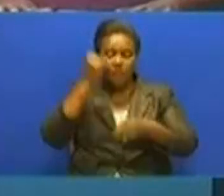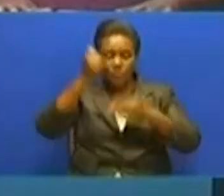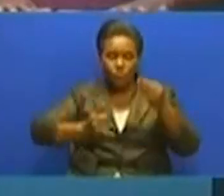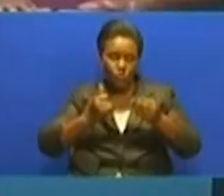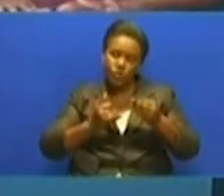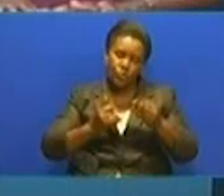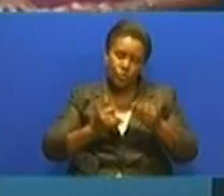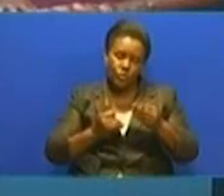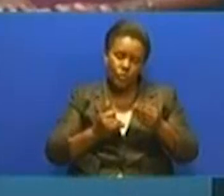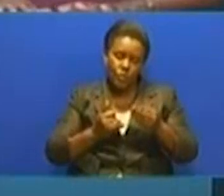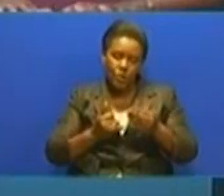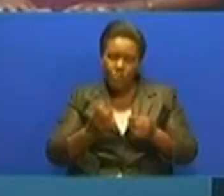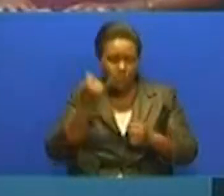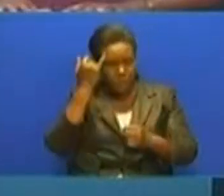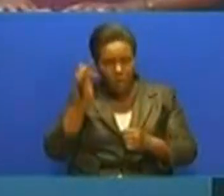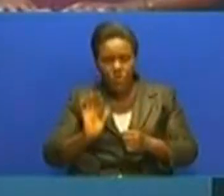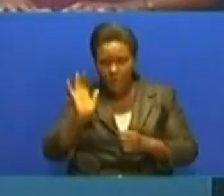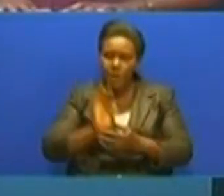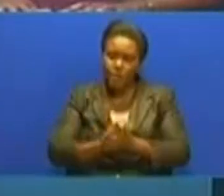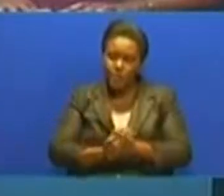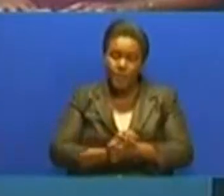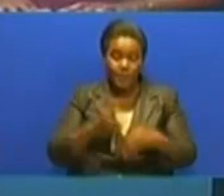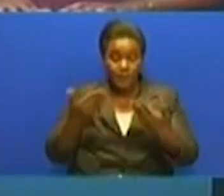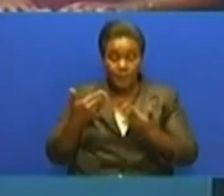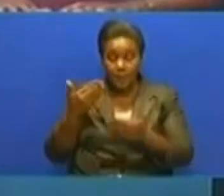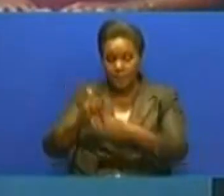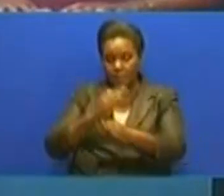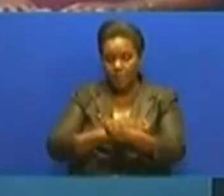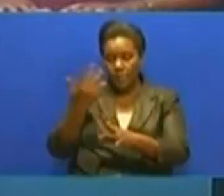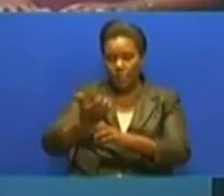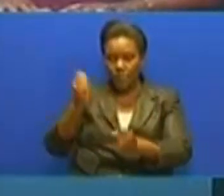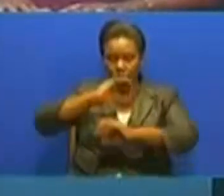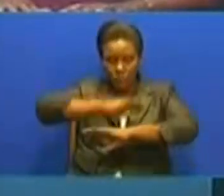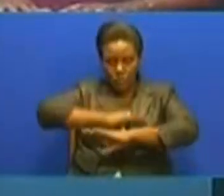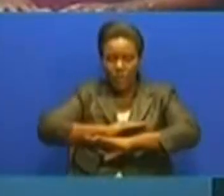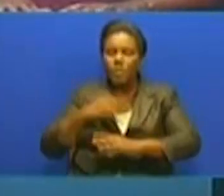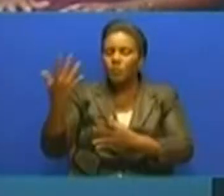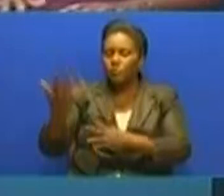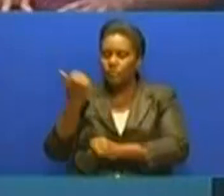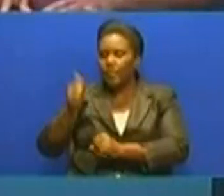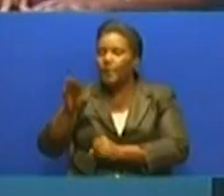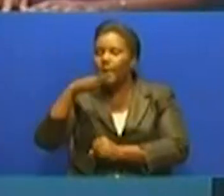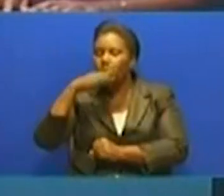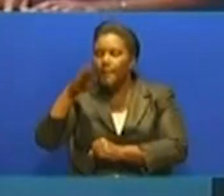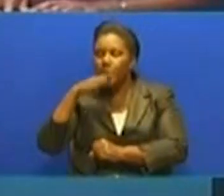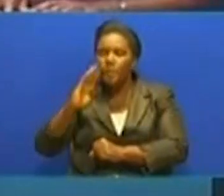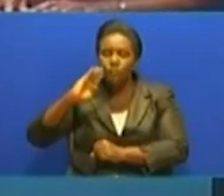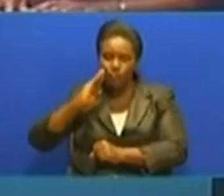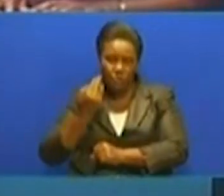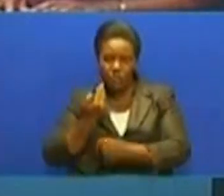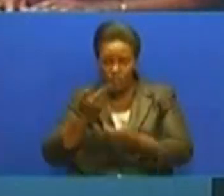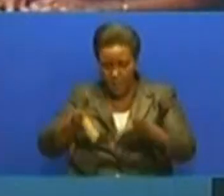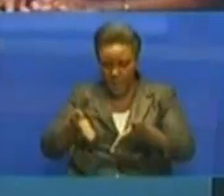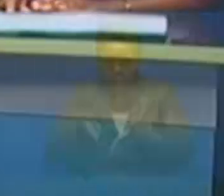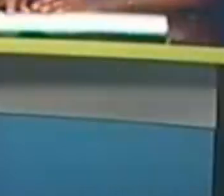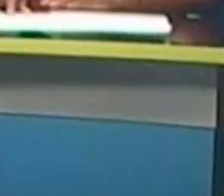Tunaitimisha na mnahio. Maoni yako mtazamaji wa TVC1. Na sasa kabla ya kupata mapumzi kutuji kumbushe. Habari muhimu katika